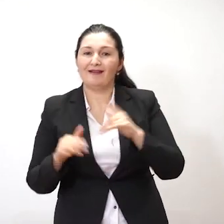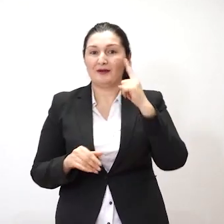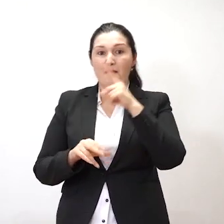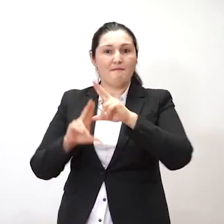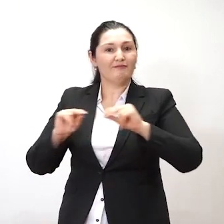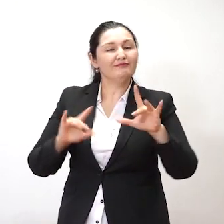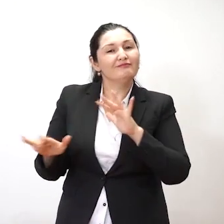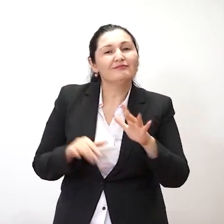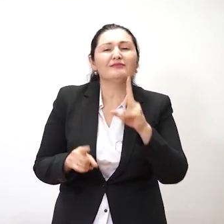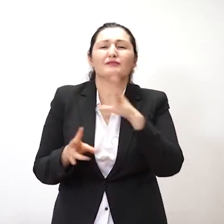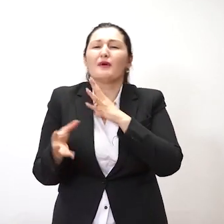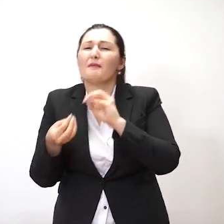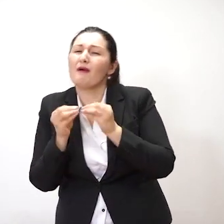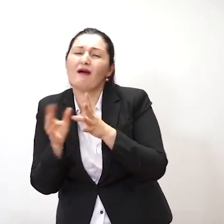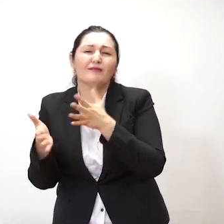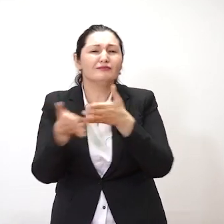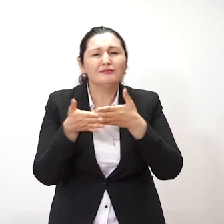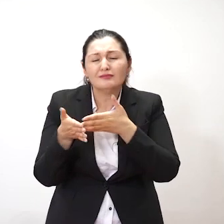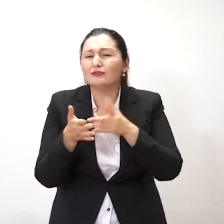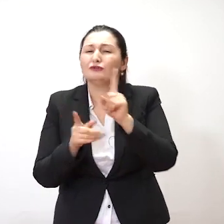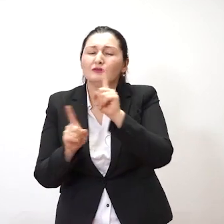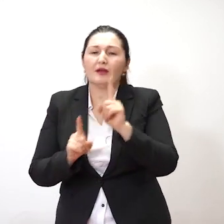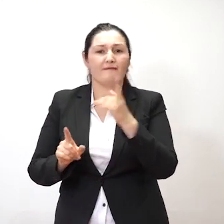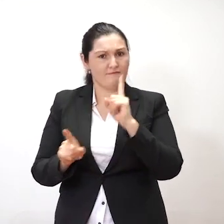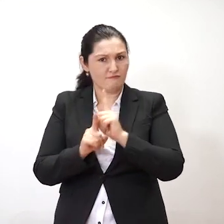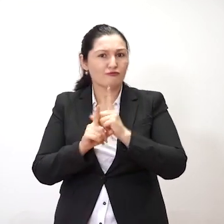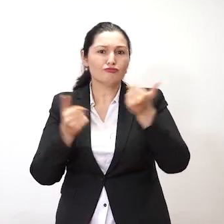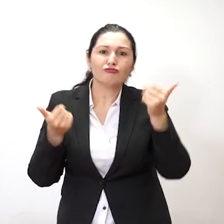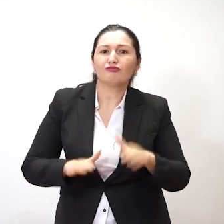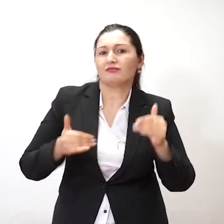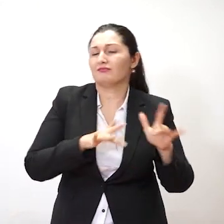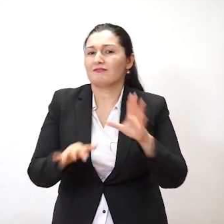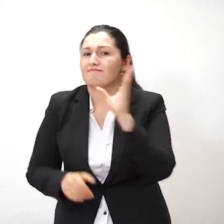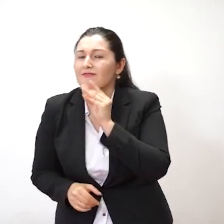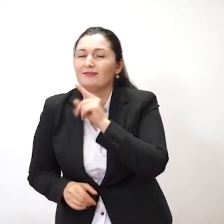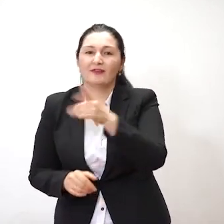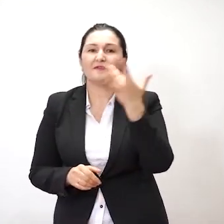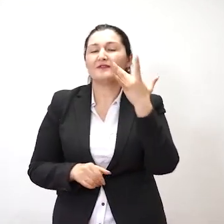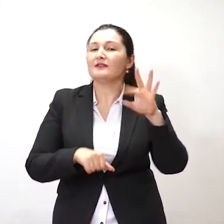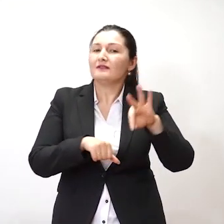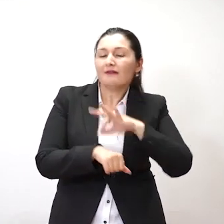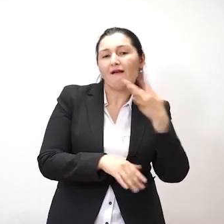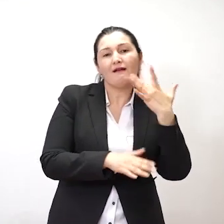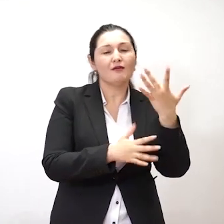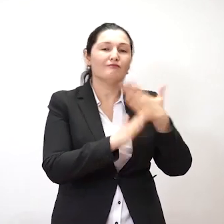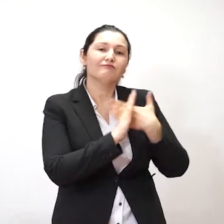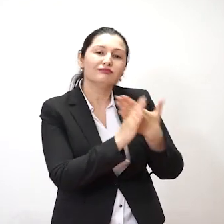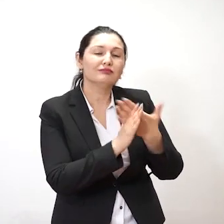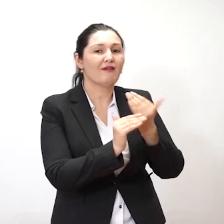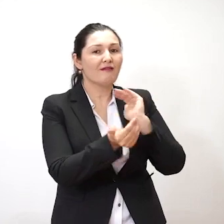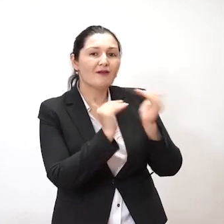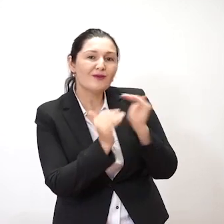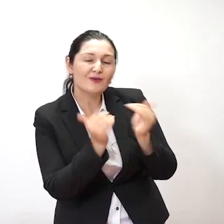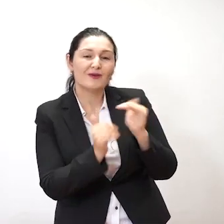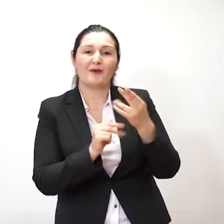موالیمگی او با مشکلی روبرو میشود یا در حال مسئله دوشوری میکشد، همیشه از شوهرش کمک میپرسد. چوننین